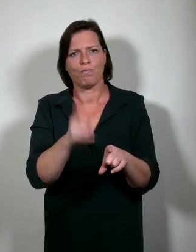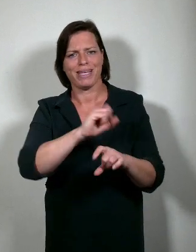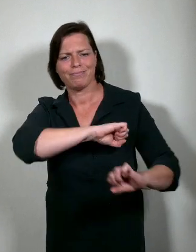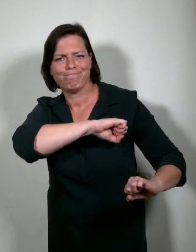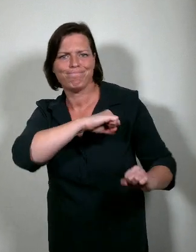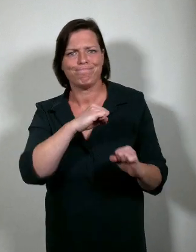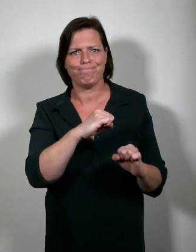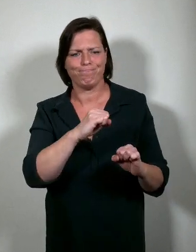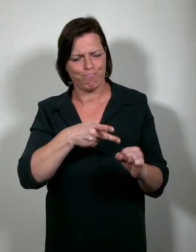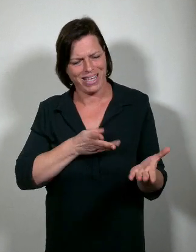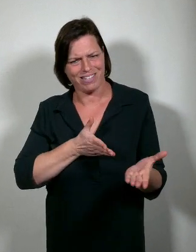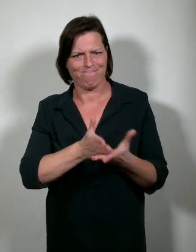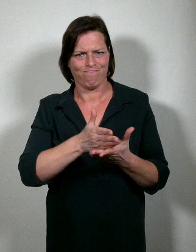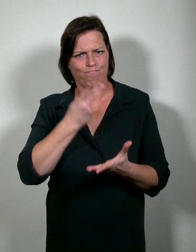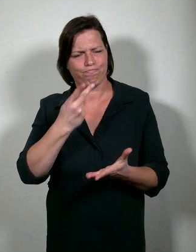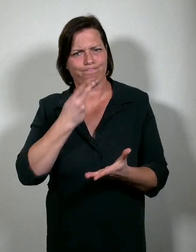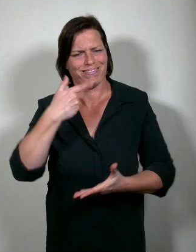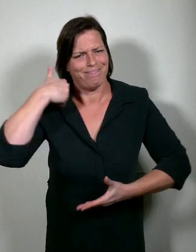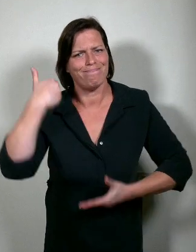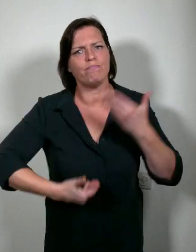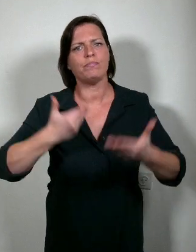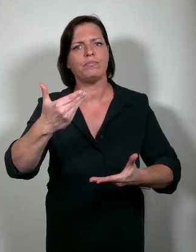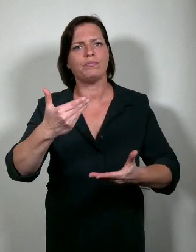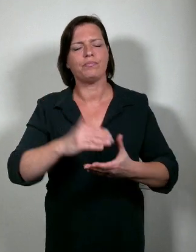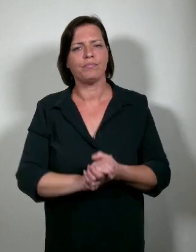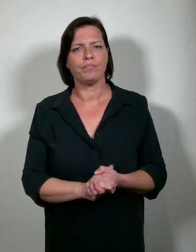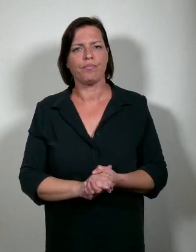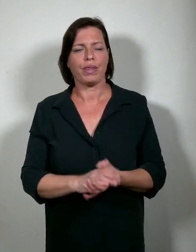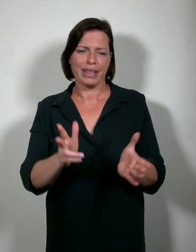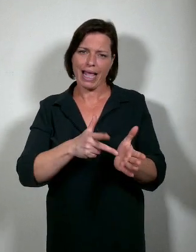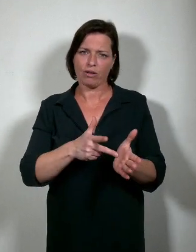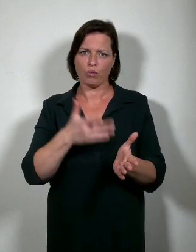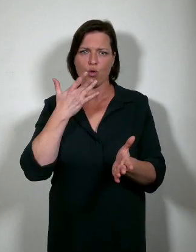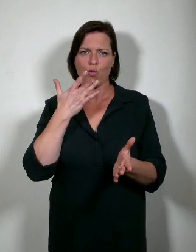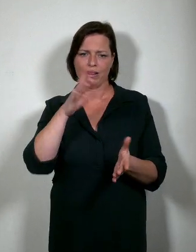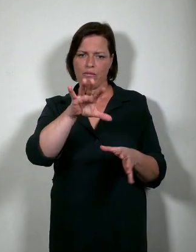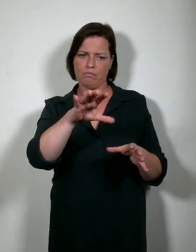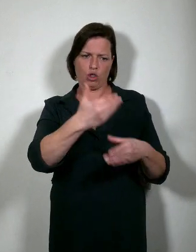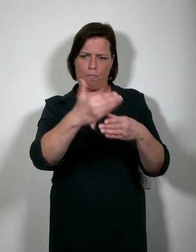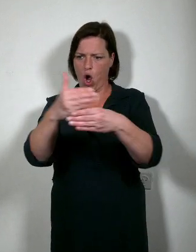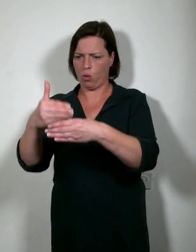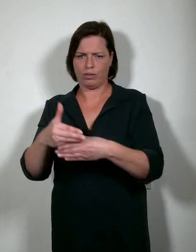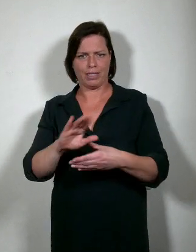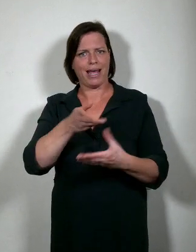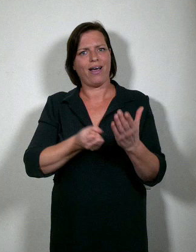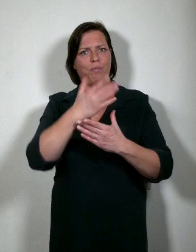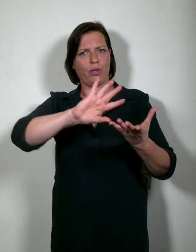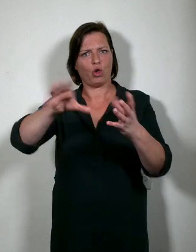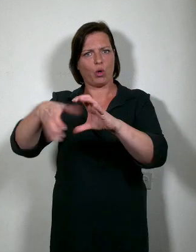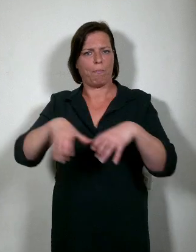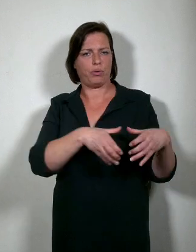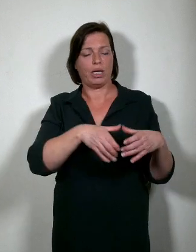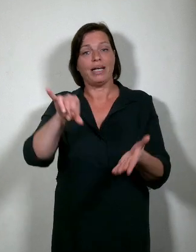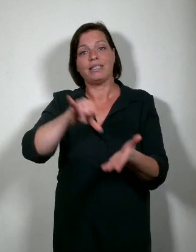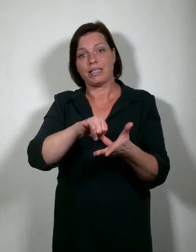meer wringen. En daarom willen we onze faculteiten hergroeperen. In de stadscluster komen de